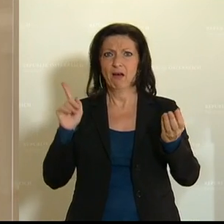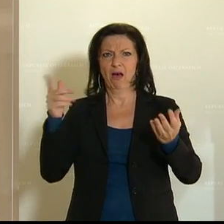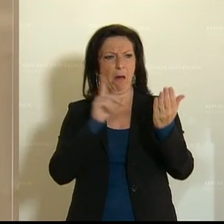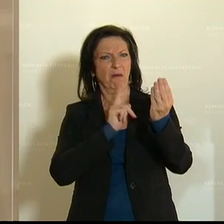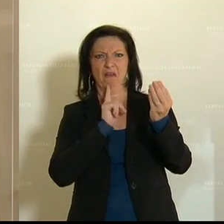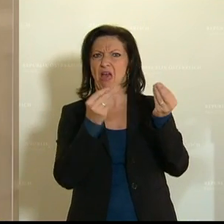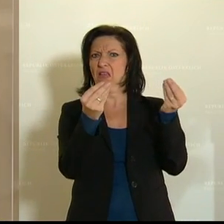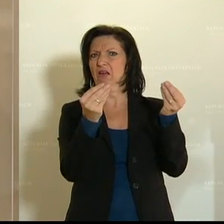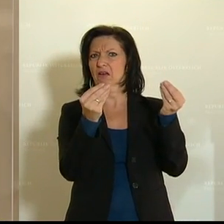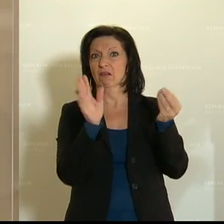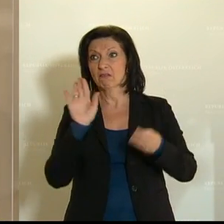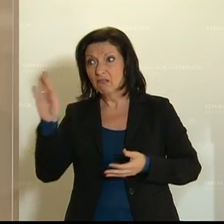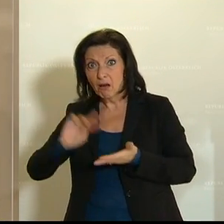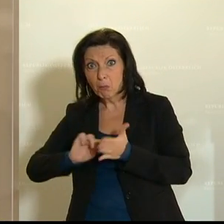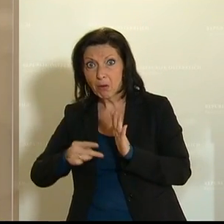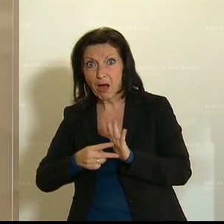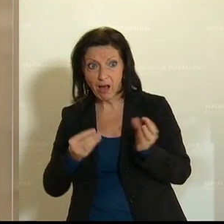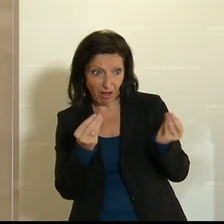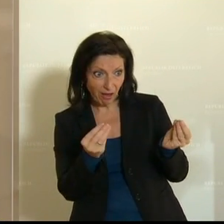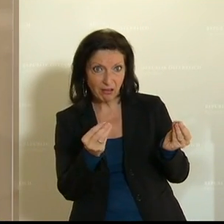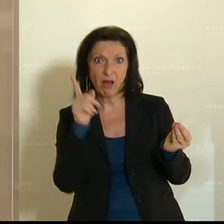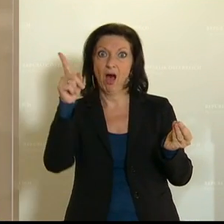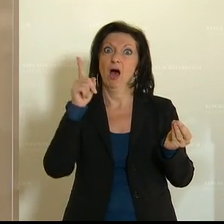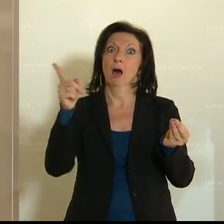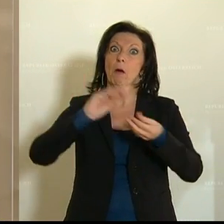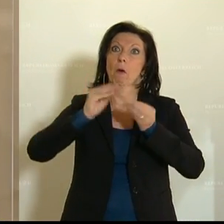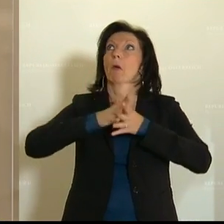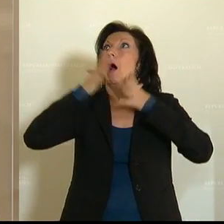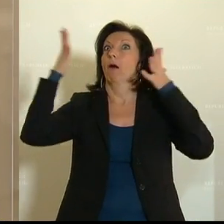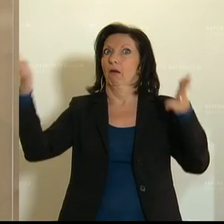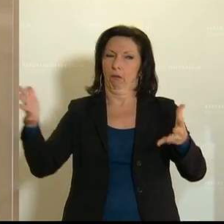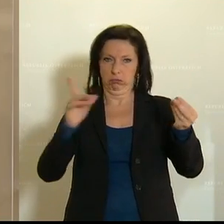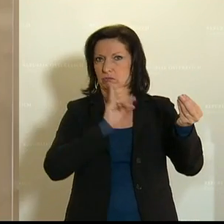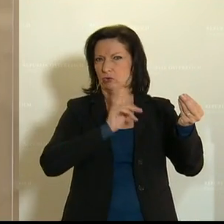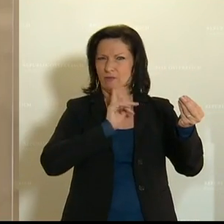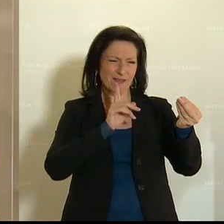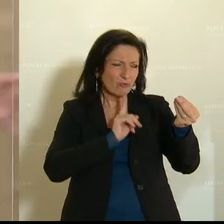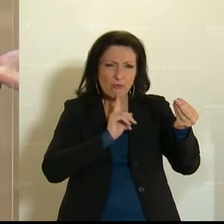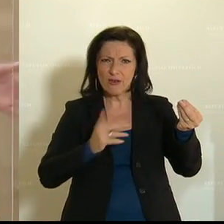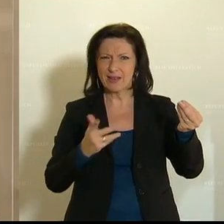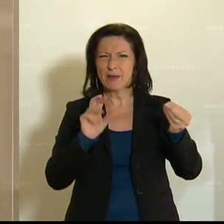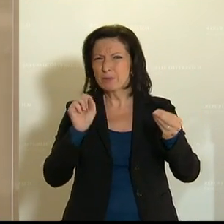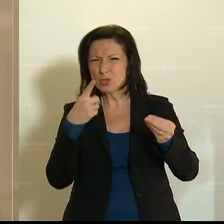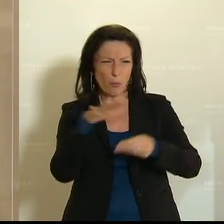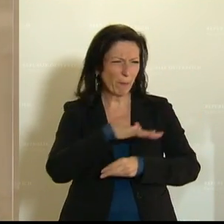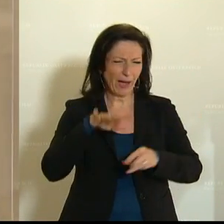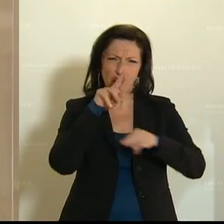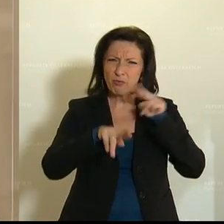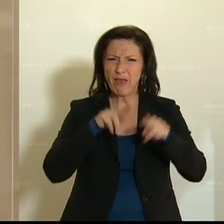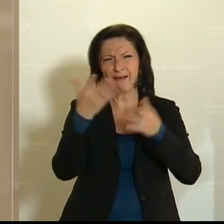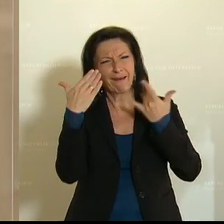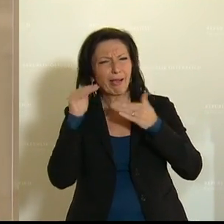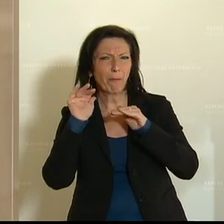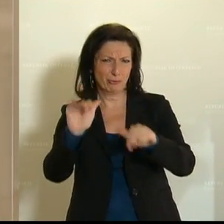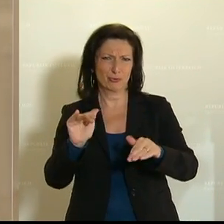Vorhaben werden dieser Dimension nicht gerecht. Es ist zu wenig ambitioniert, vor allem im Bereich Pflege, im Bereich Klimaschutz.